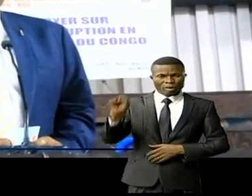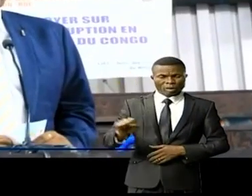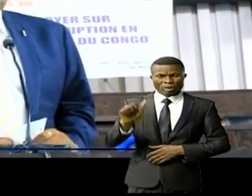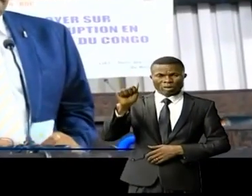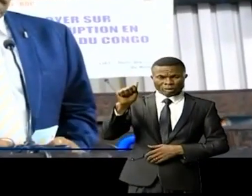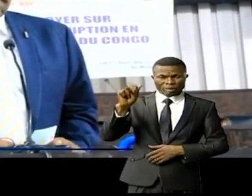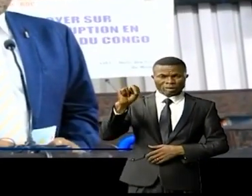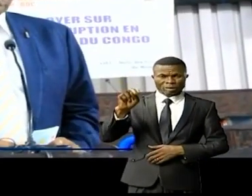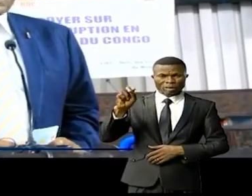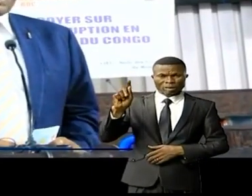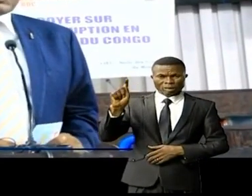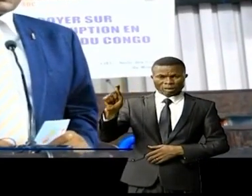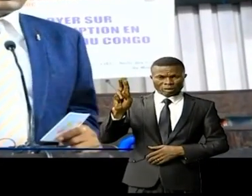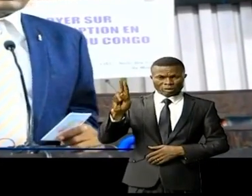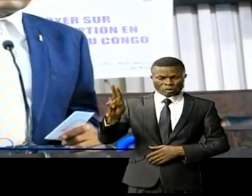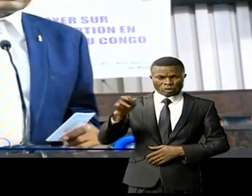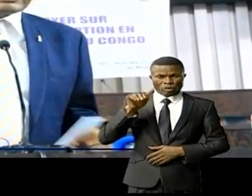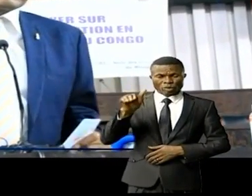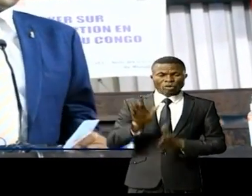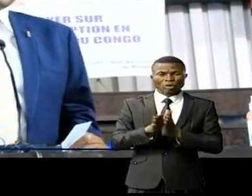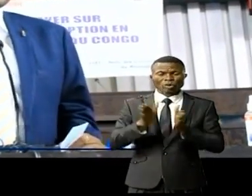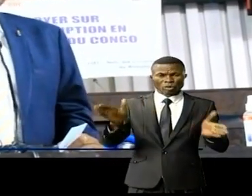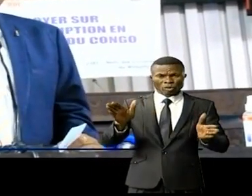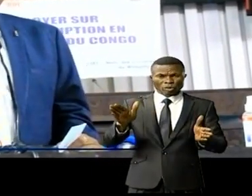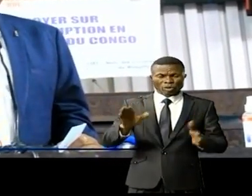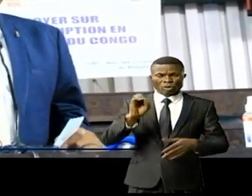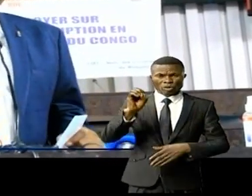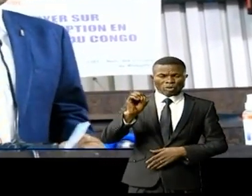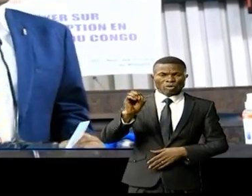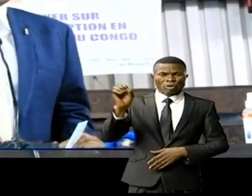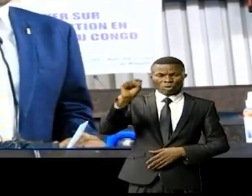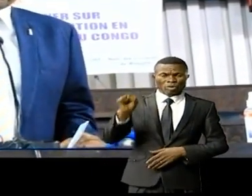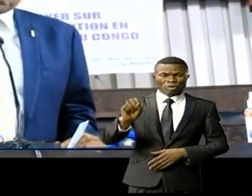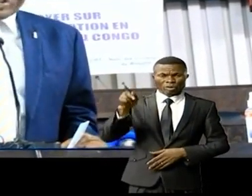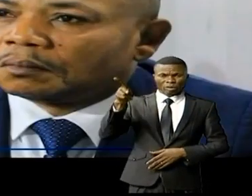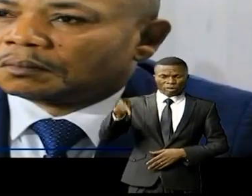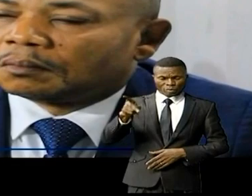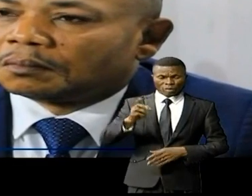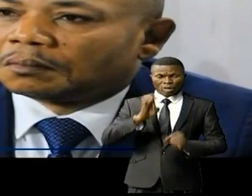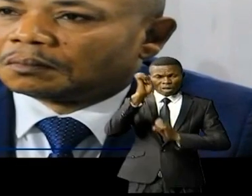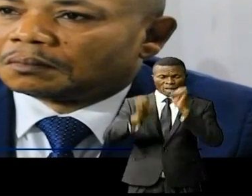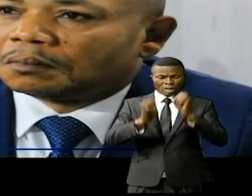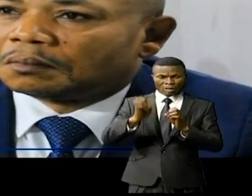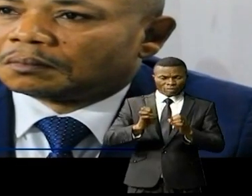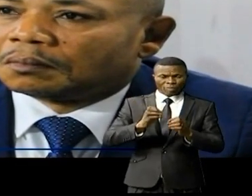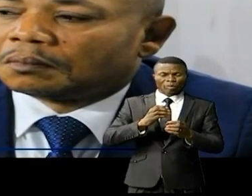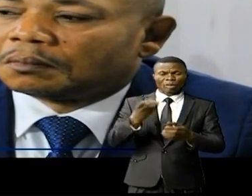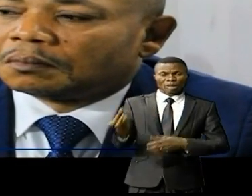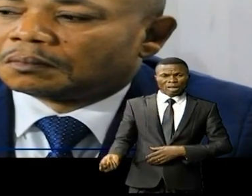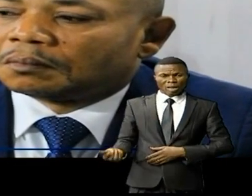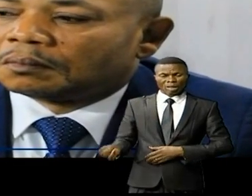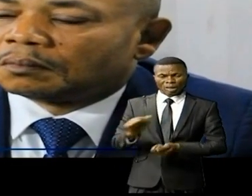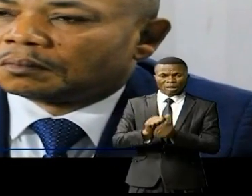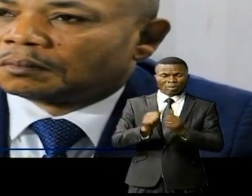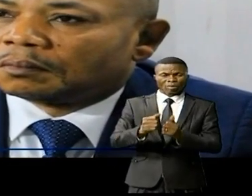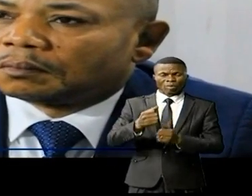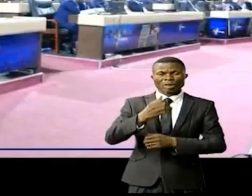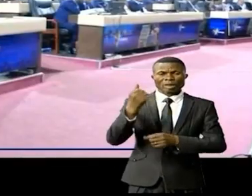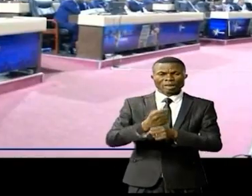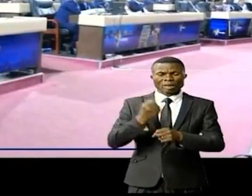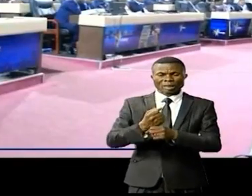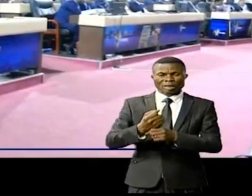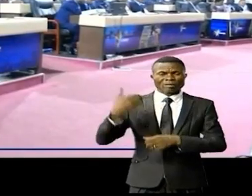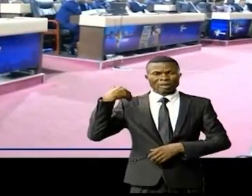Mwenda Bali, directeur général de l'OSEP, a évalué la lutte contre la corruption dans les secteurs publics et privés.